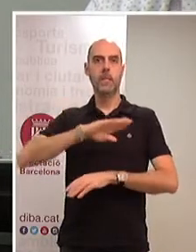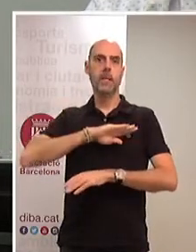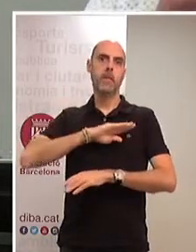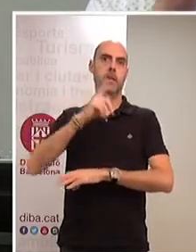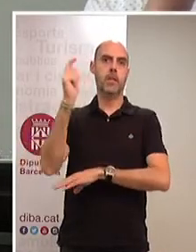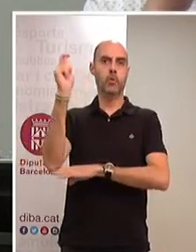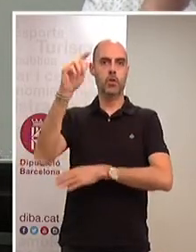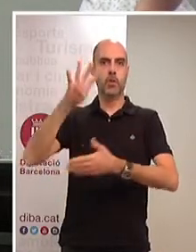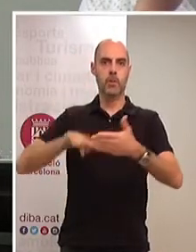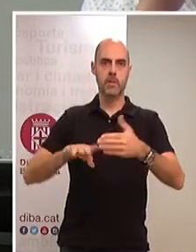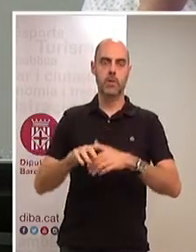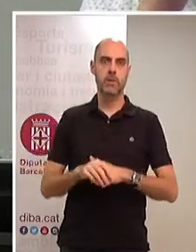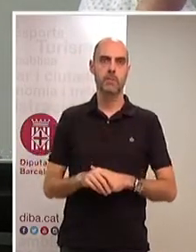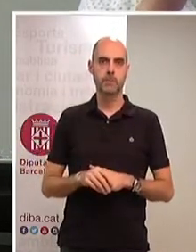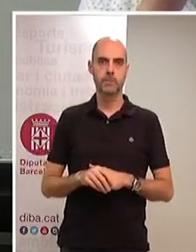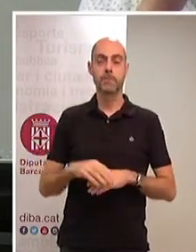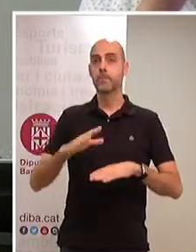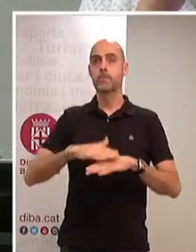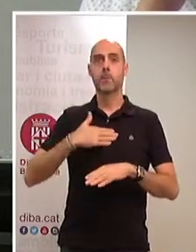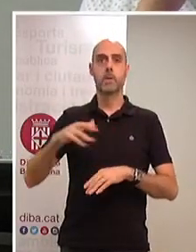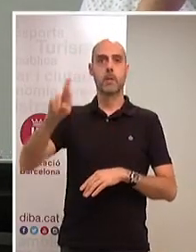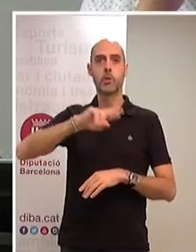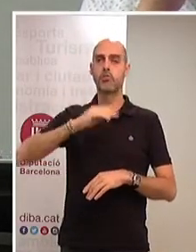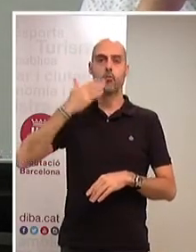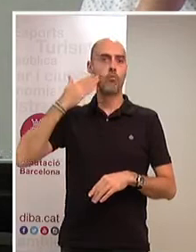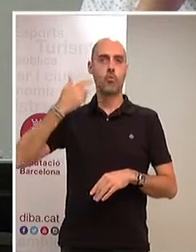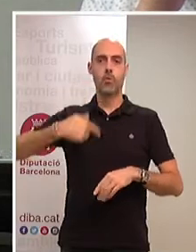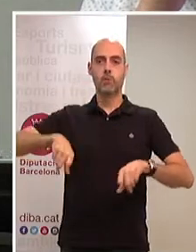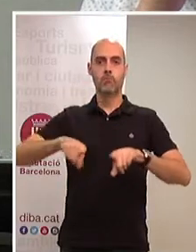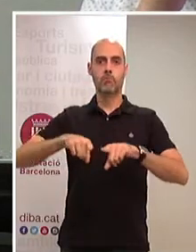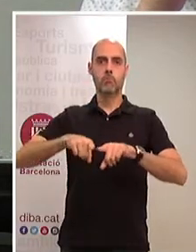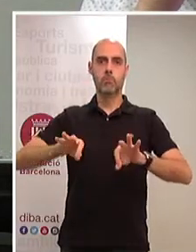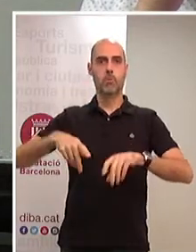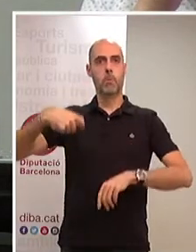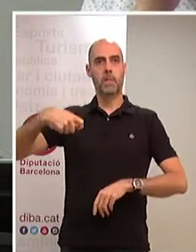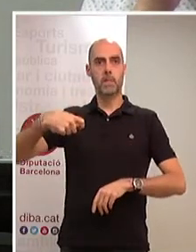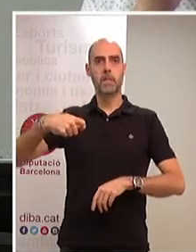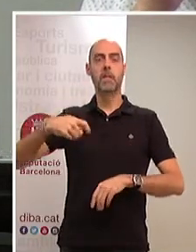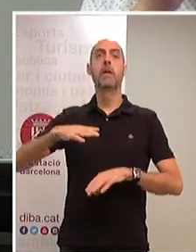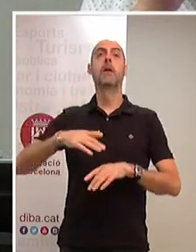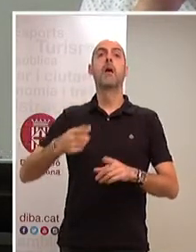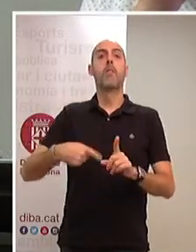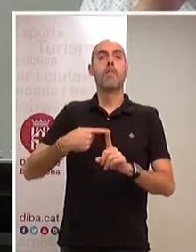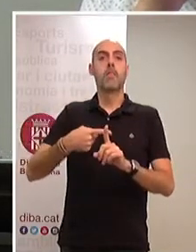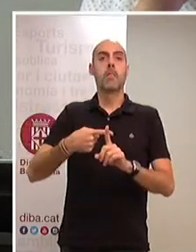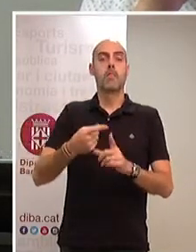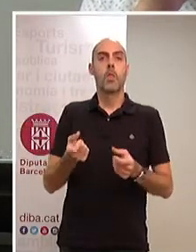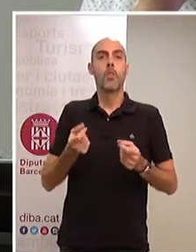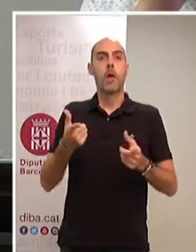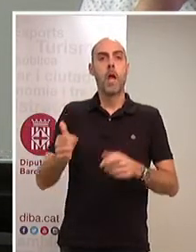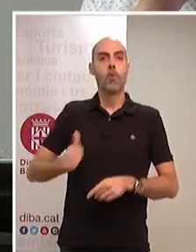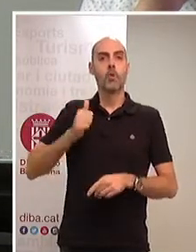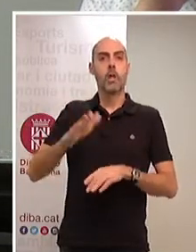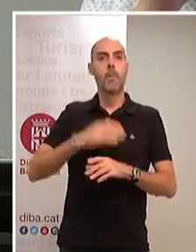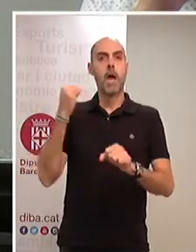Barcelona. Com els deia, ha estat un honor presidir aquesta institució que, sobretot, ens ha donat l'oportunitat de treballar pel món